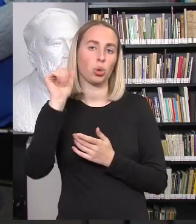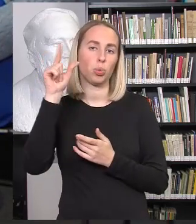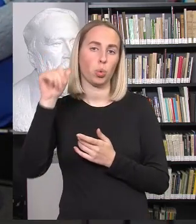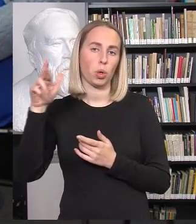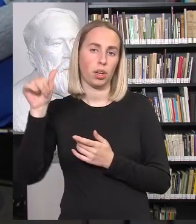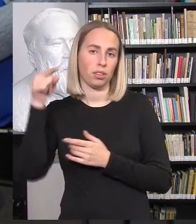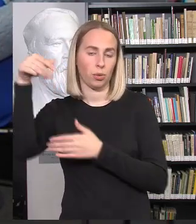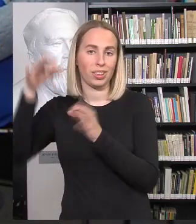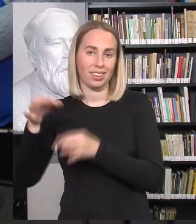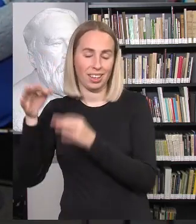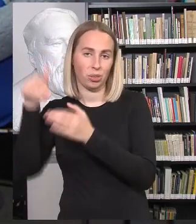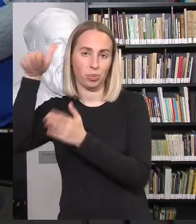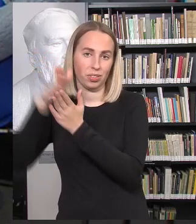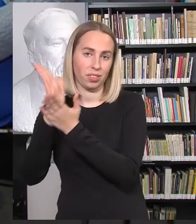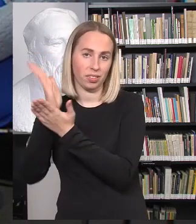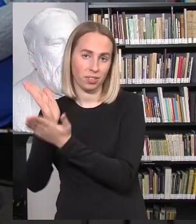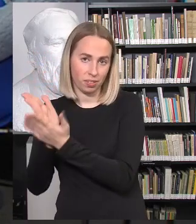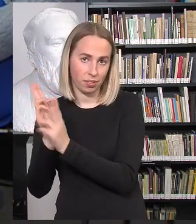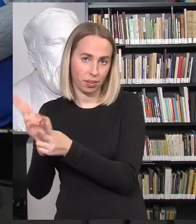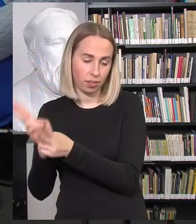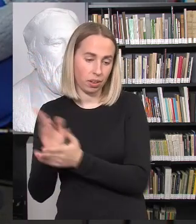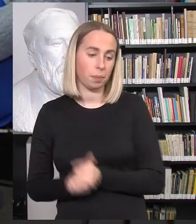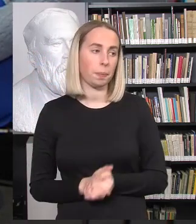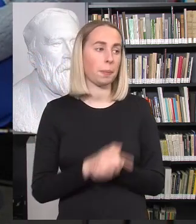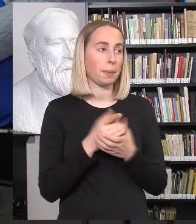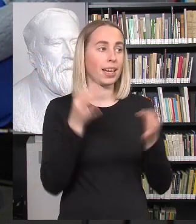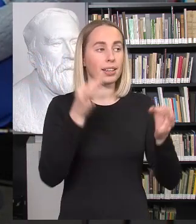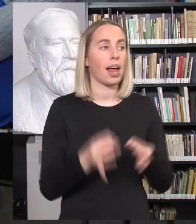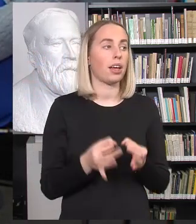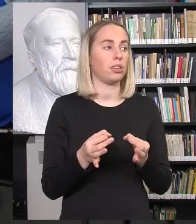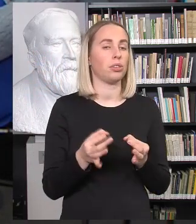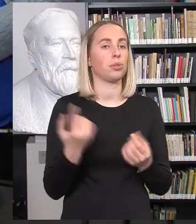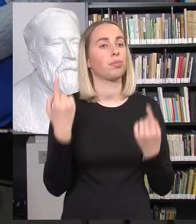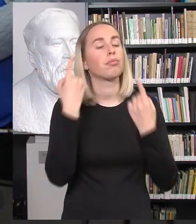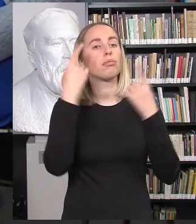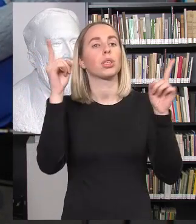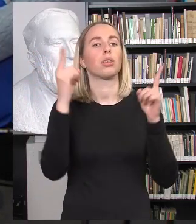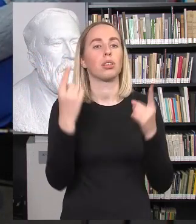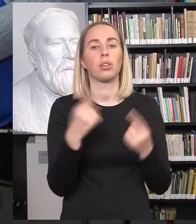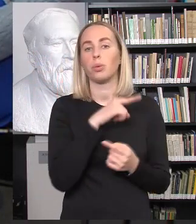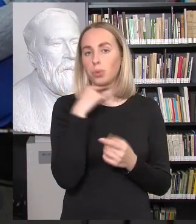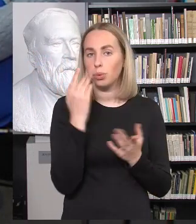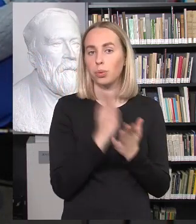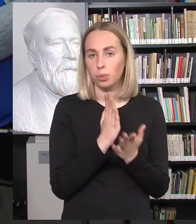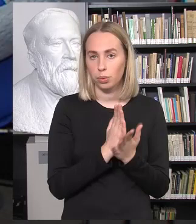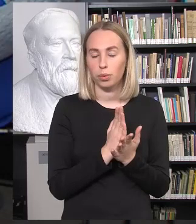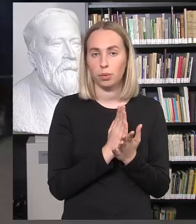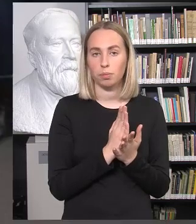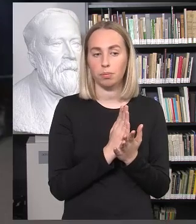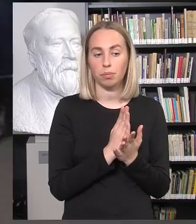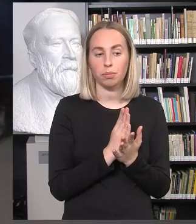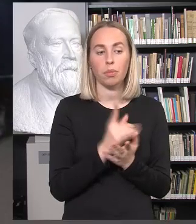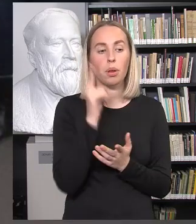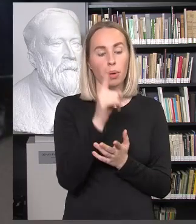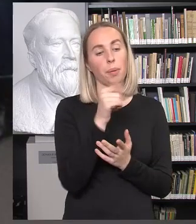ten ir atsidūrė. Tai vadinasi, praktinių, teisinių iššūkių yra dar labai daug. Na, bet kita vertus, jeigu mes